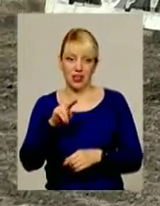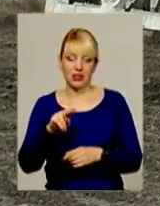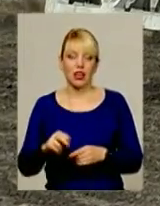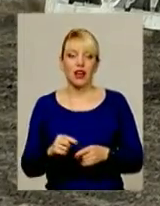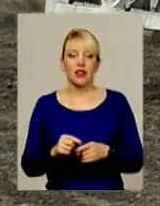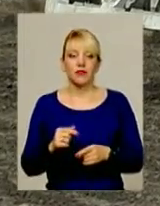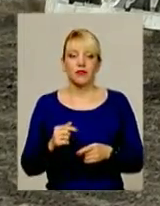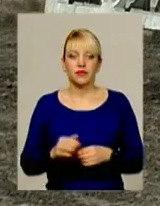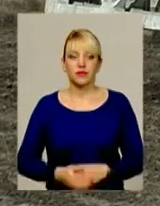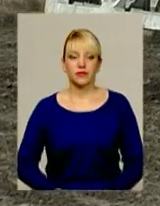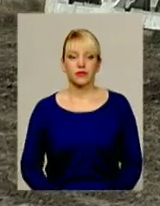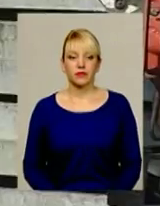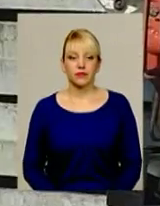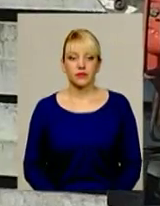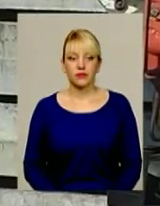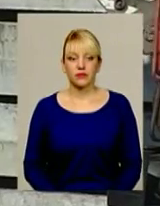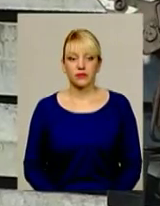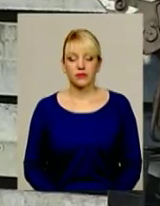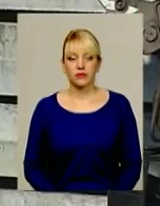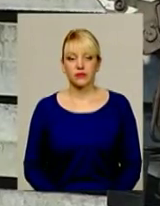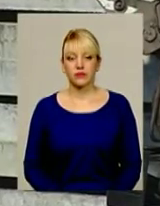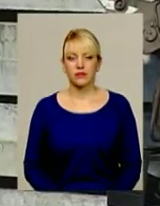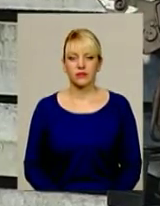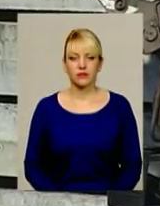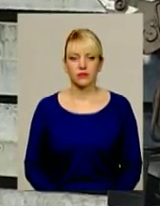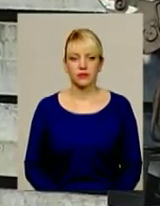завод, а кетонний виробник. Я виконую ще за мені роботи.